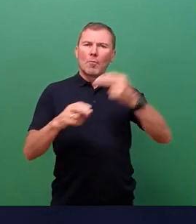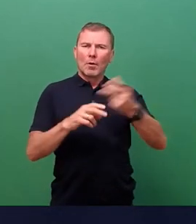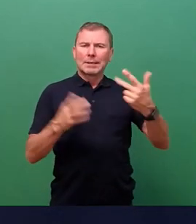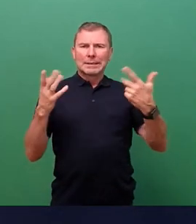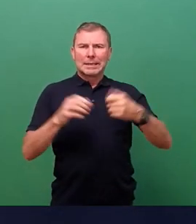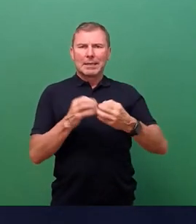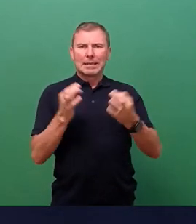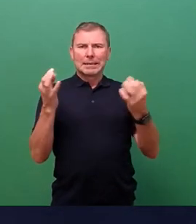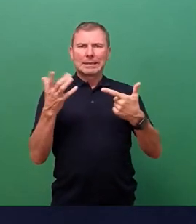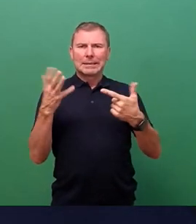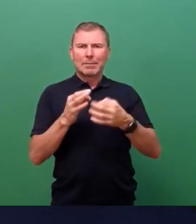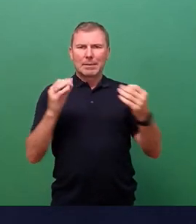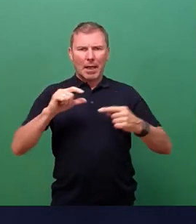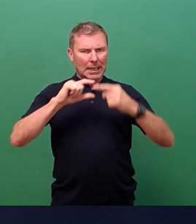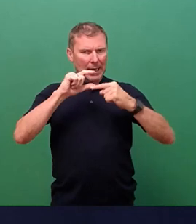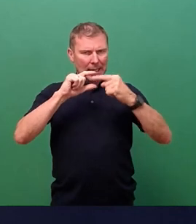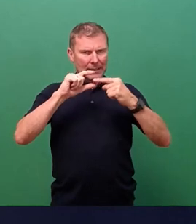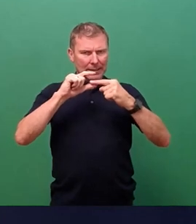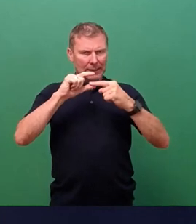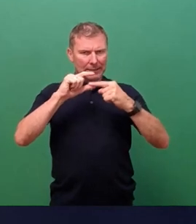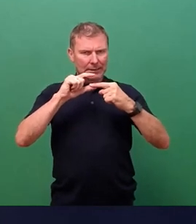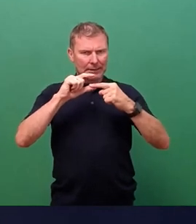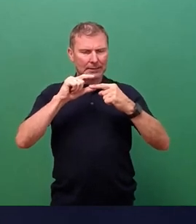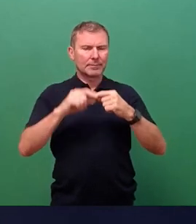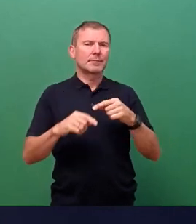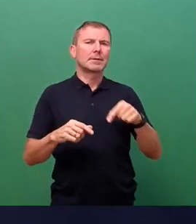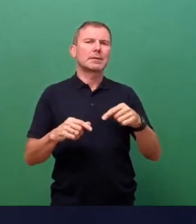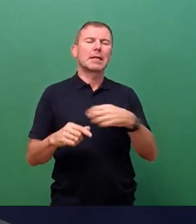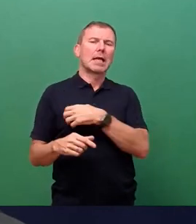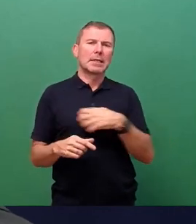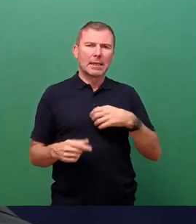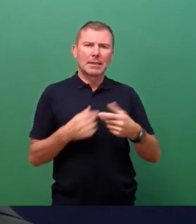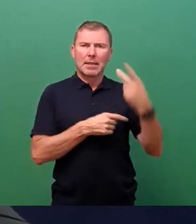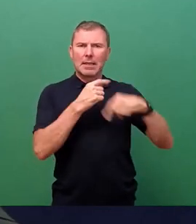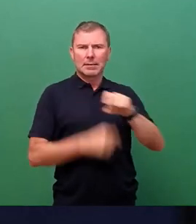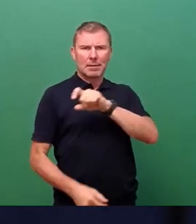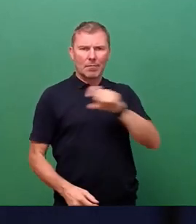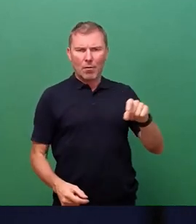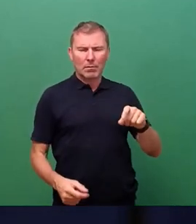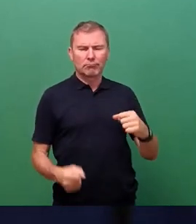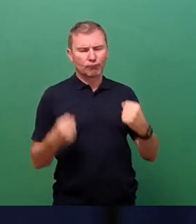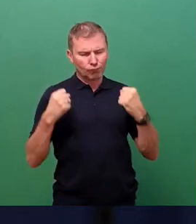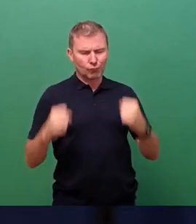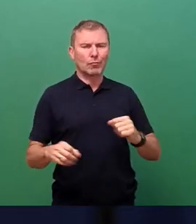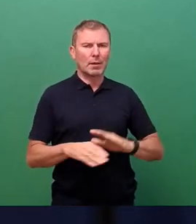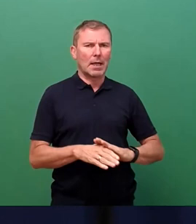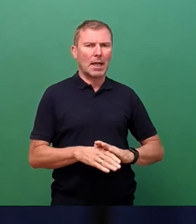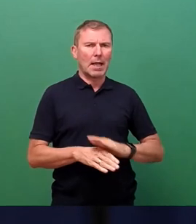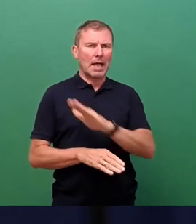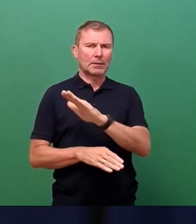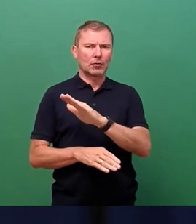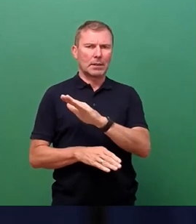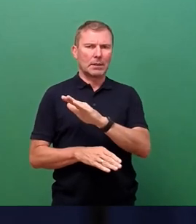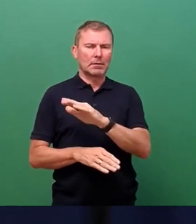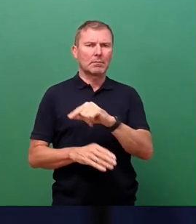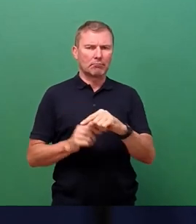Neuinfektionen mit dem SARS-CoV-2-Virus ist in Dresden in den letzten Wochen wieder deutlich angestiegen und nähert sich wieder der Marke von